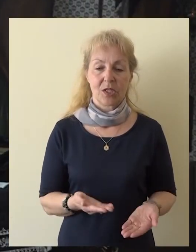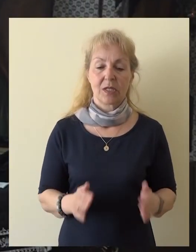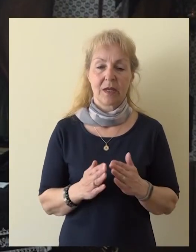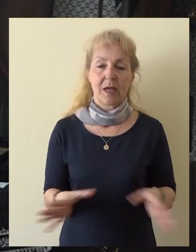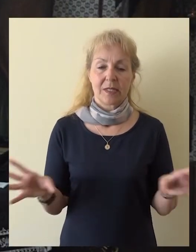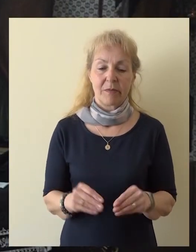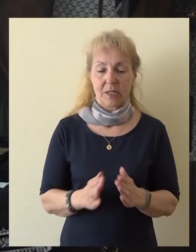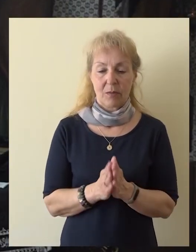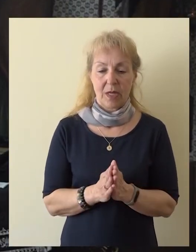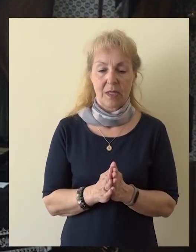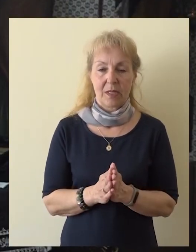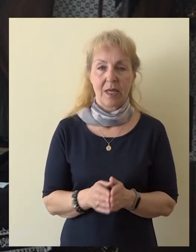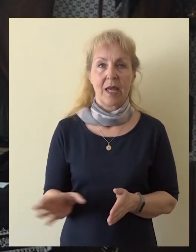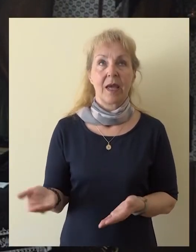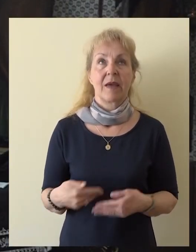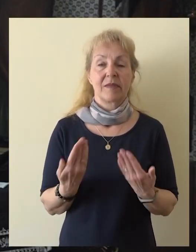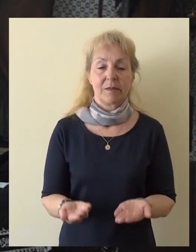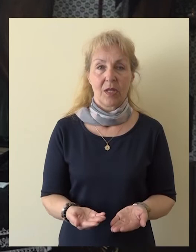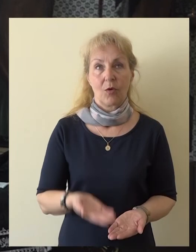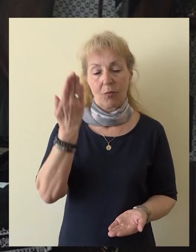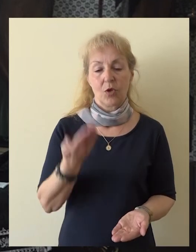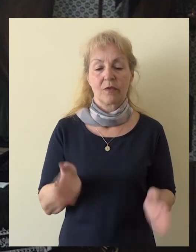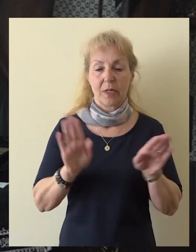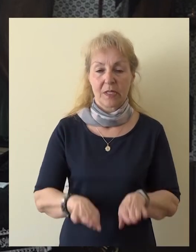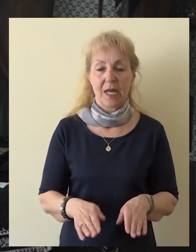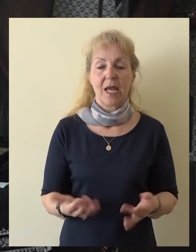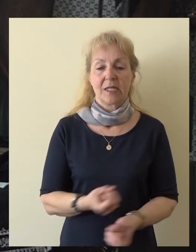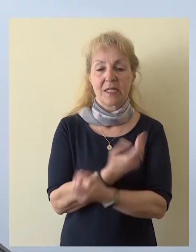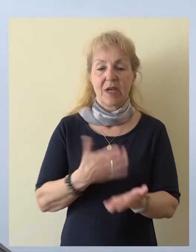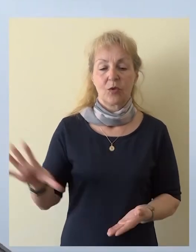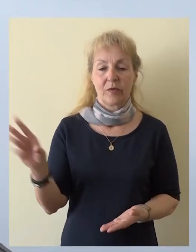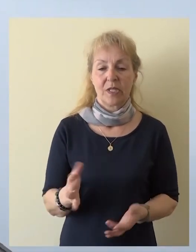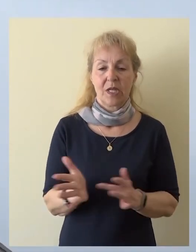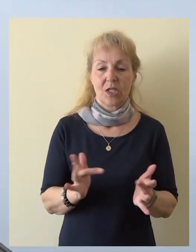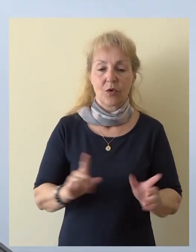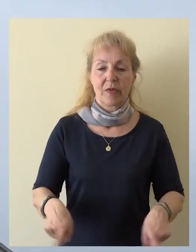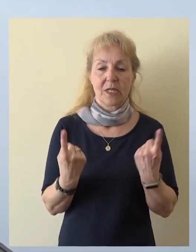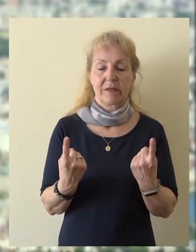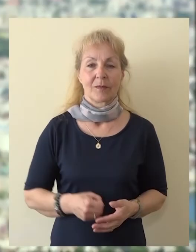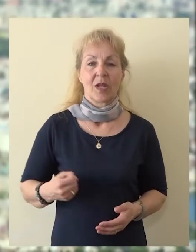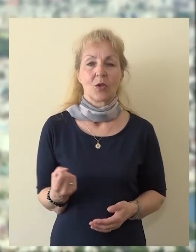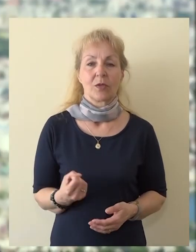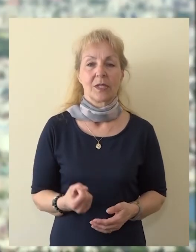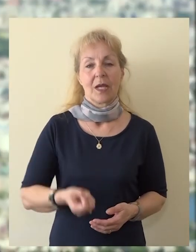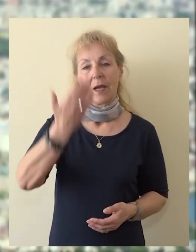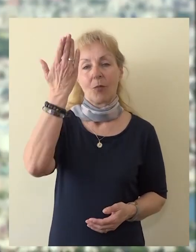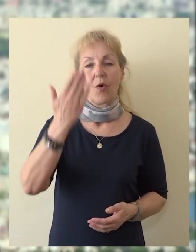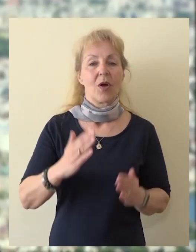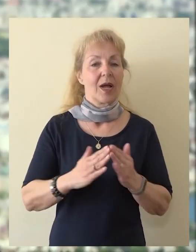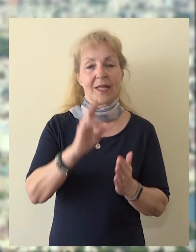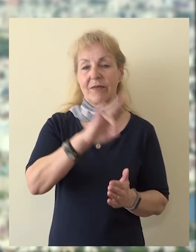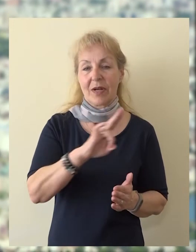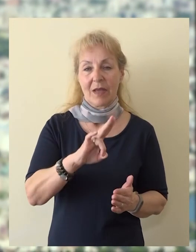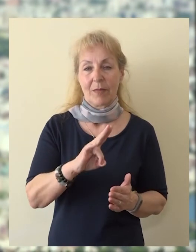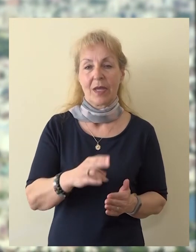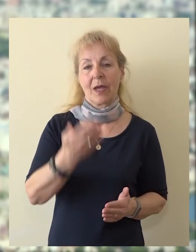запрошую до спільної молитви, і усіх закликаю Боже благословення. Зі свята вас усіх, Христос воскресе. Друзі, Бог